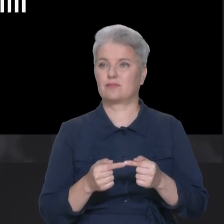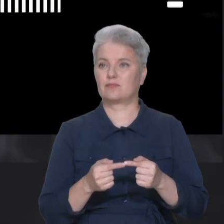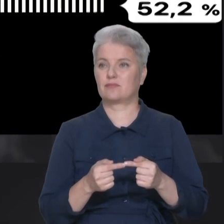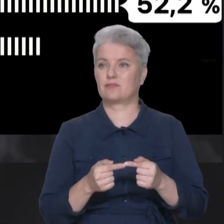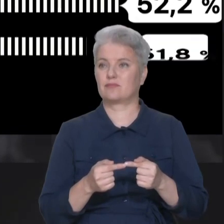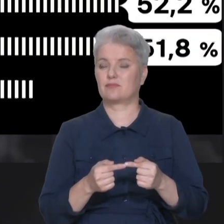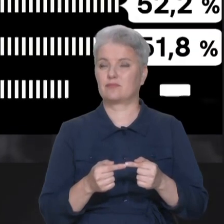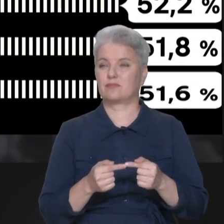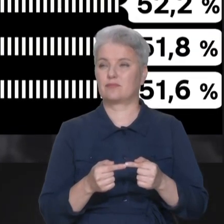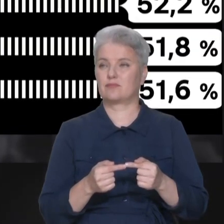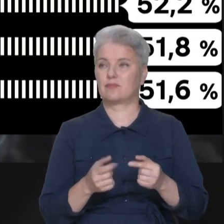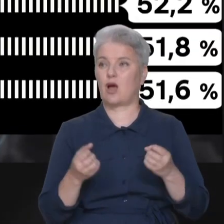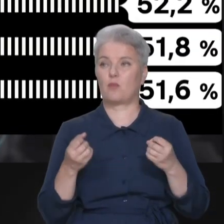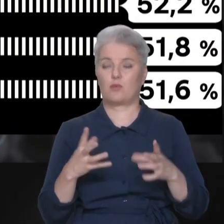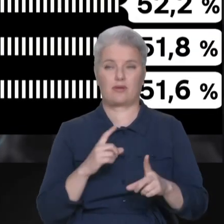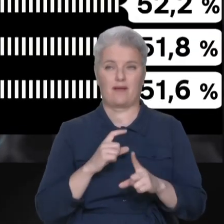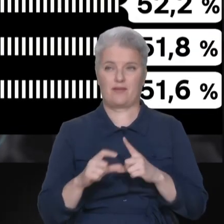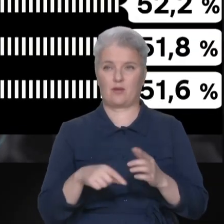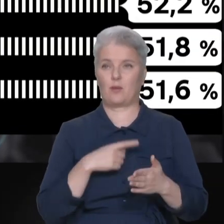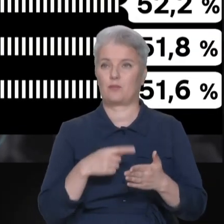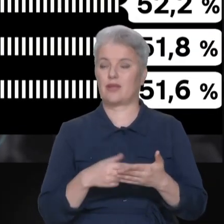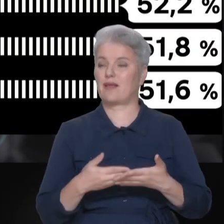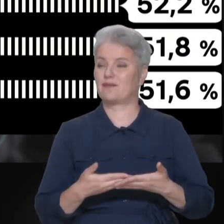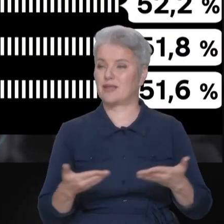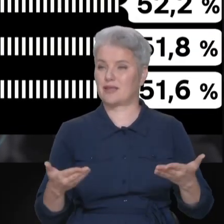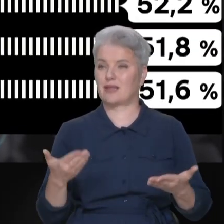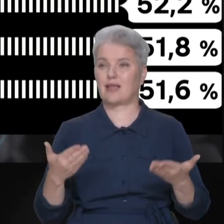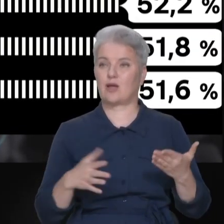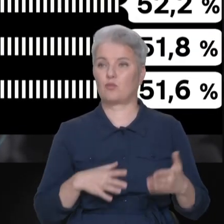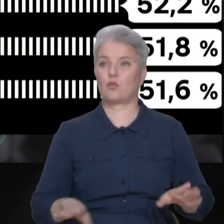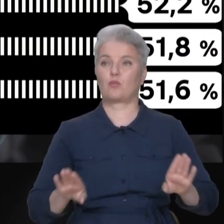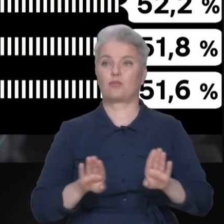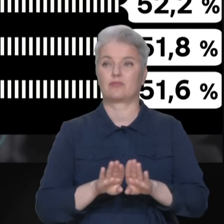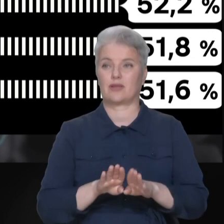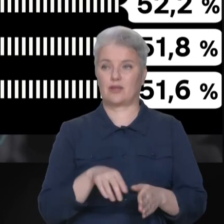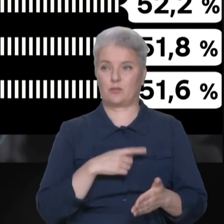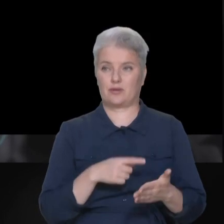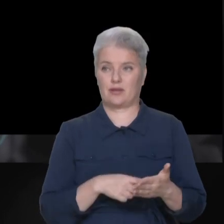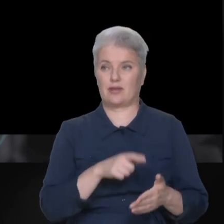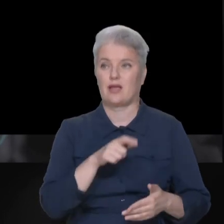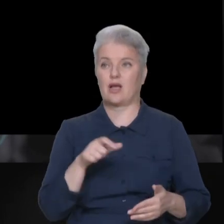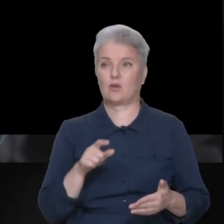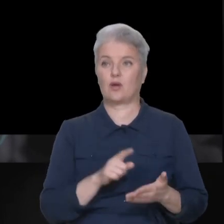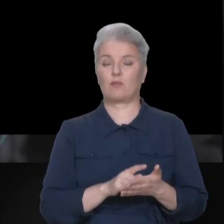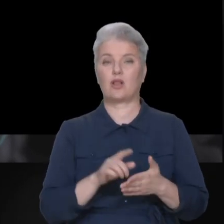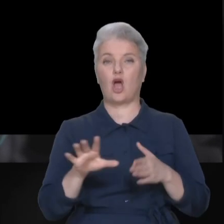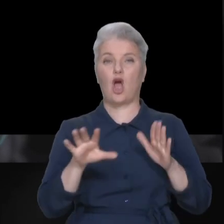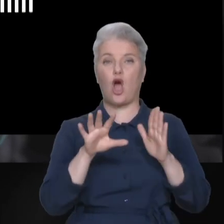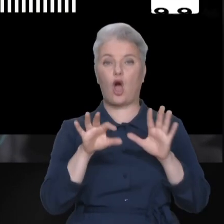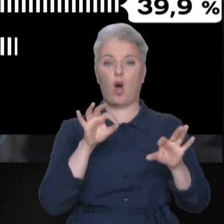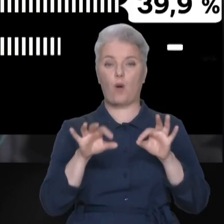Тут проста відповідь. Питання відкрите. Тобто якби було закрите питання, і люди мали обирати не